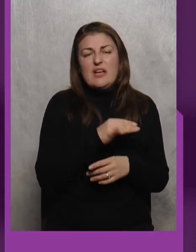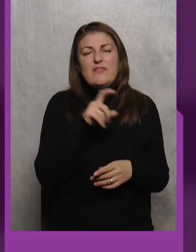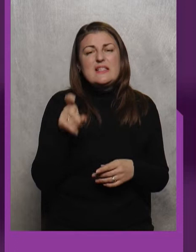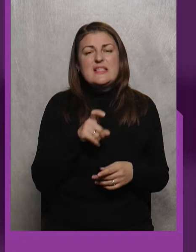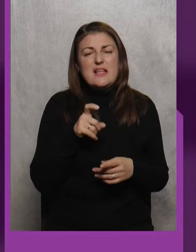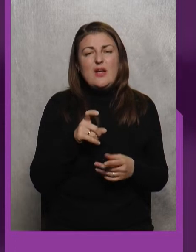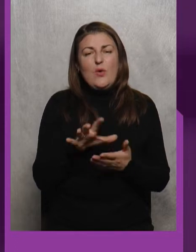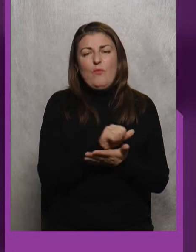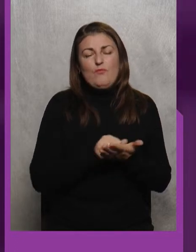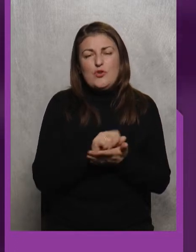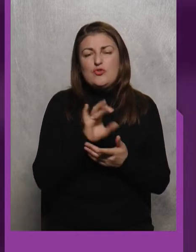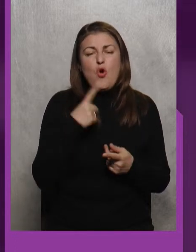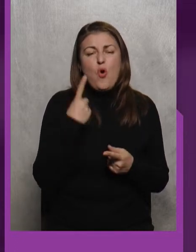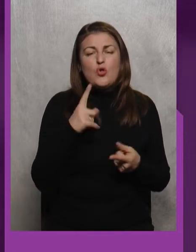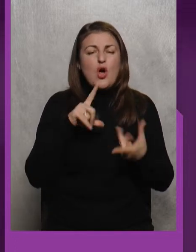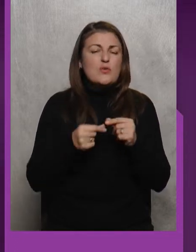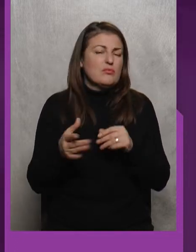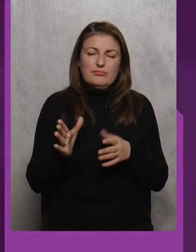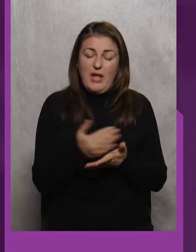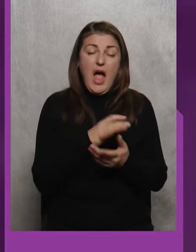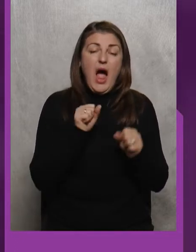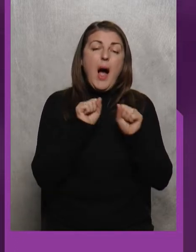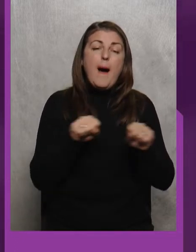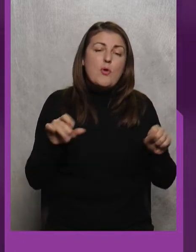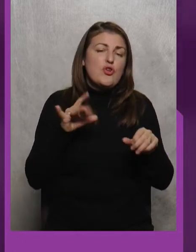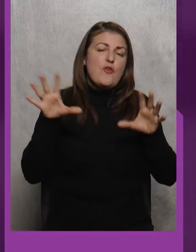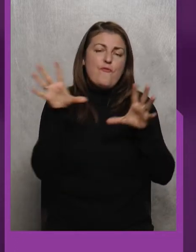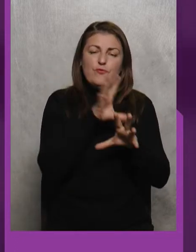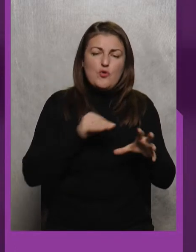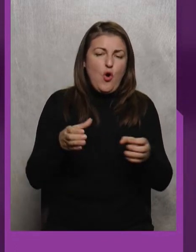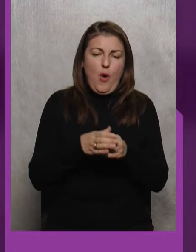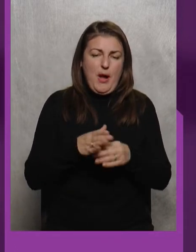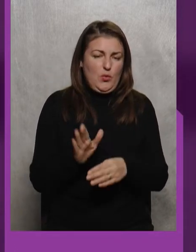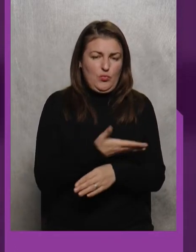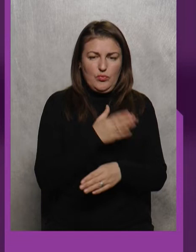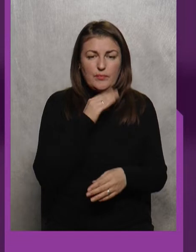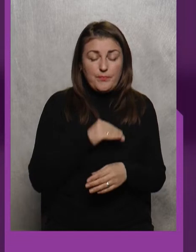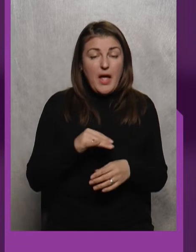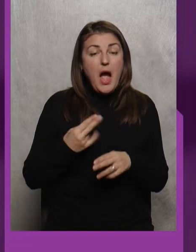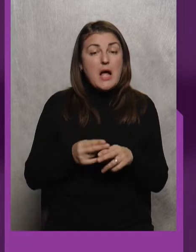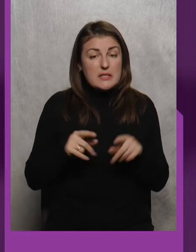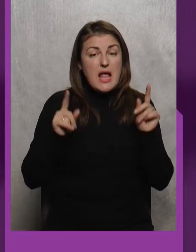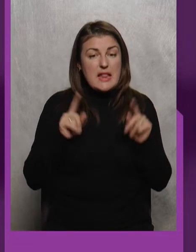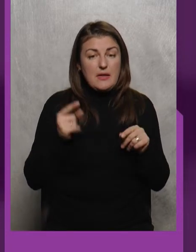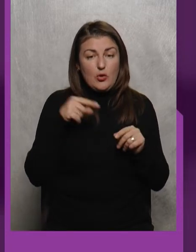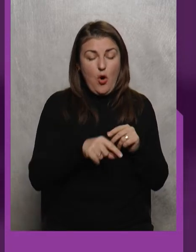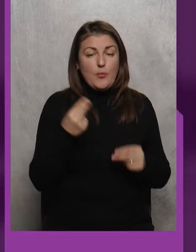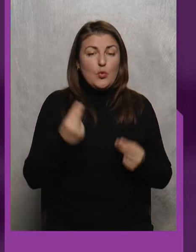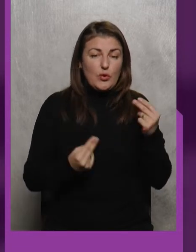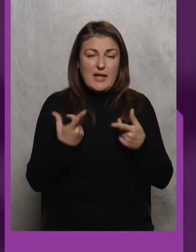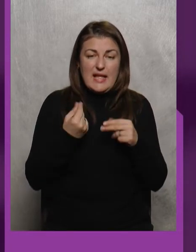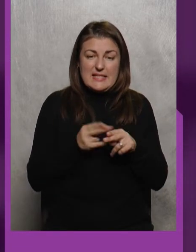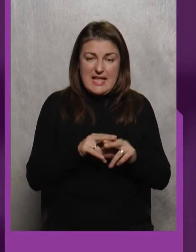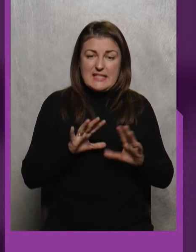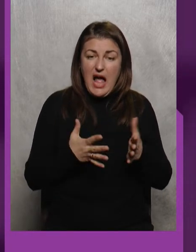знищенням жодного результату, а можливо і усієї команди А це навіть лише на тому турнірі, де